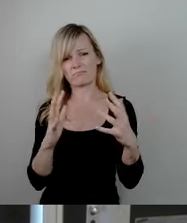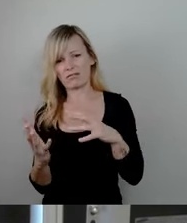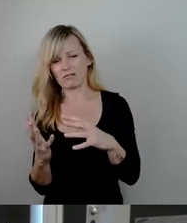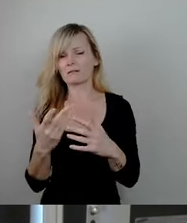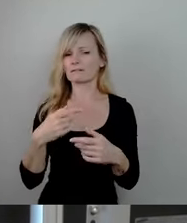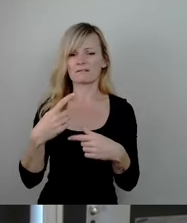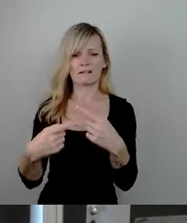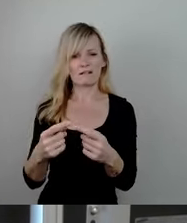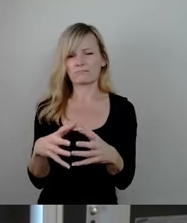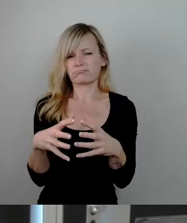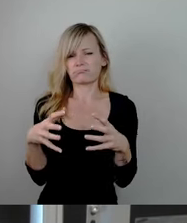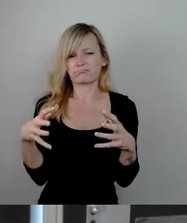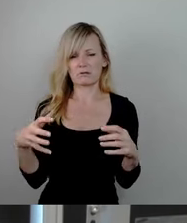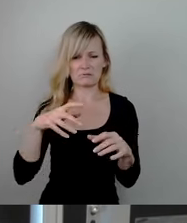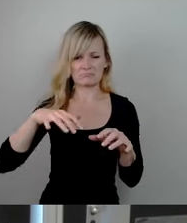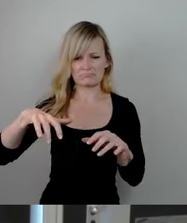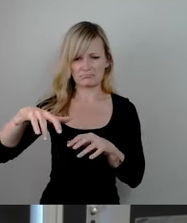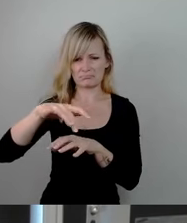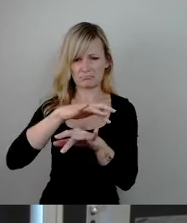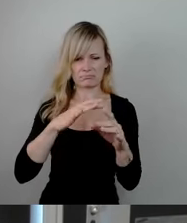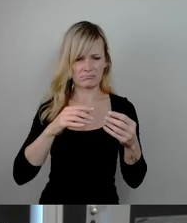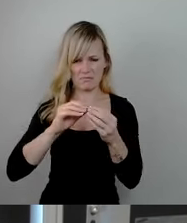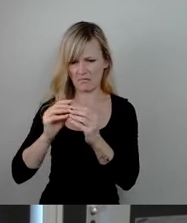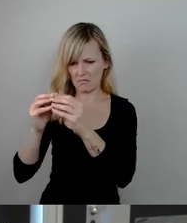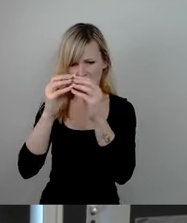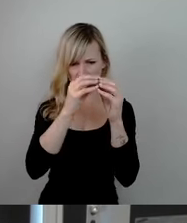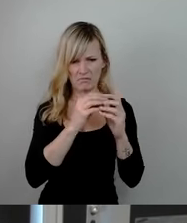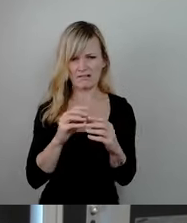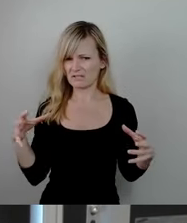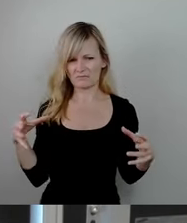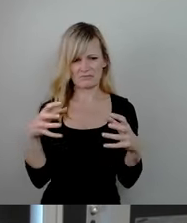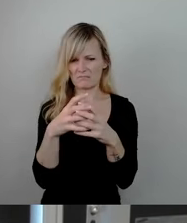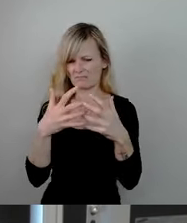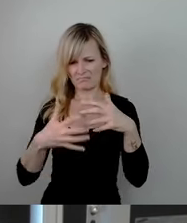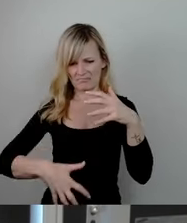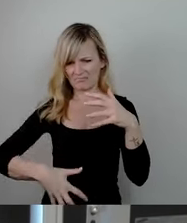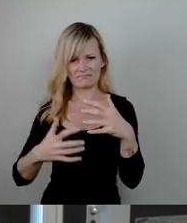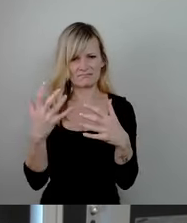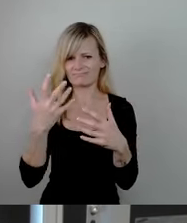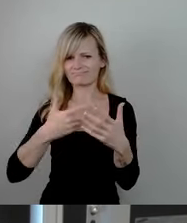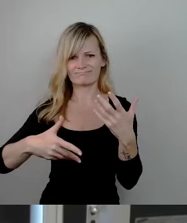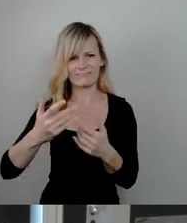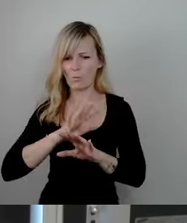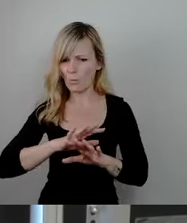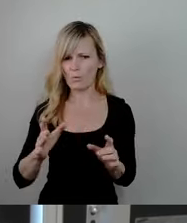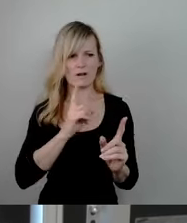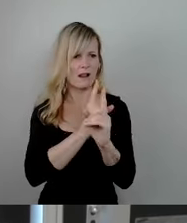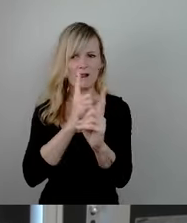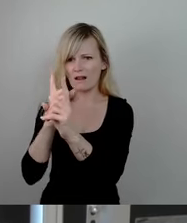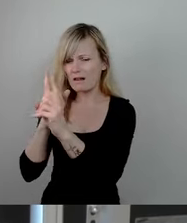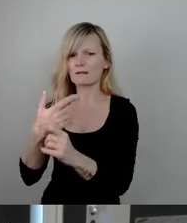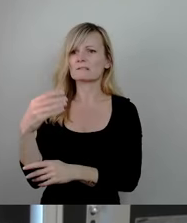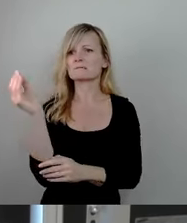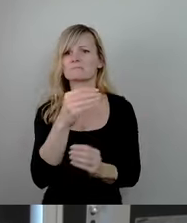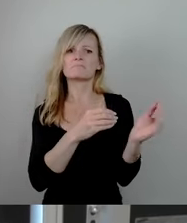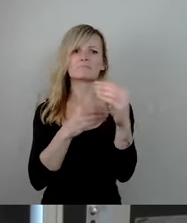Monsterapparat, in dem die einzelnen Teile irgendwie vor sich hinmehren, ohne miteinander zu reden, oft sogar gegeneinander und